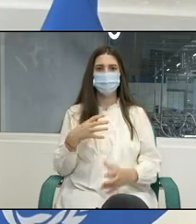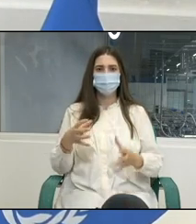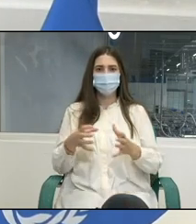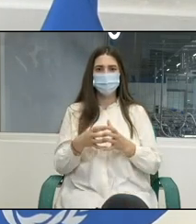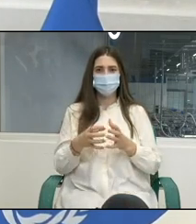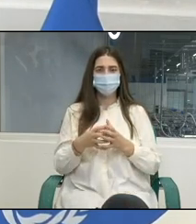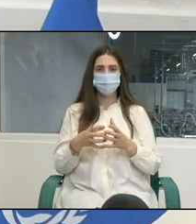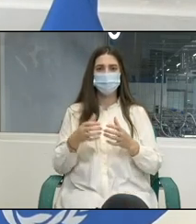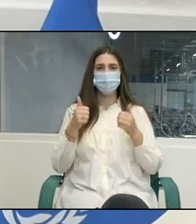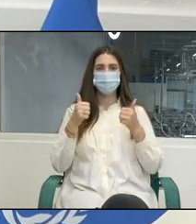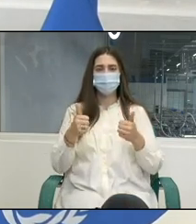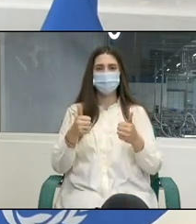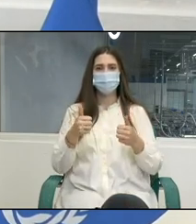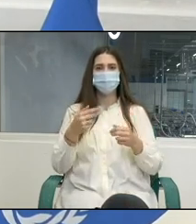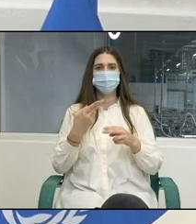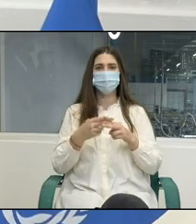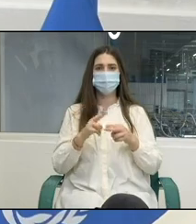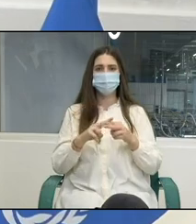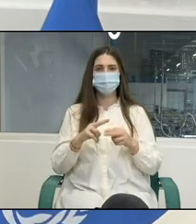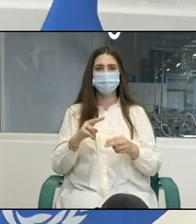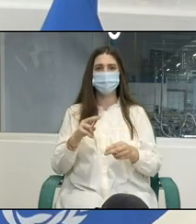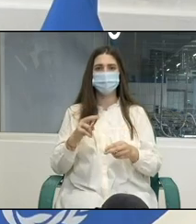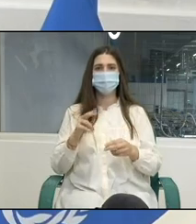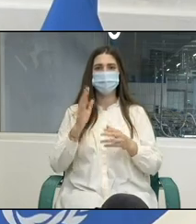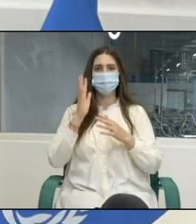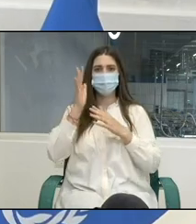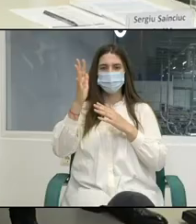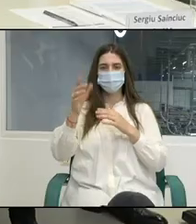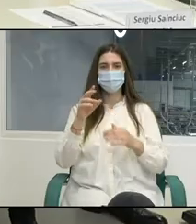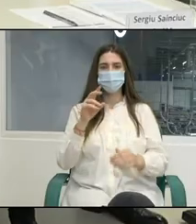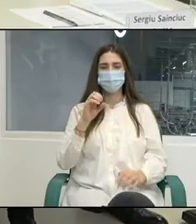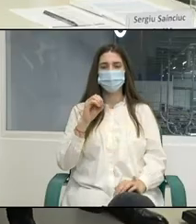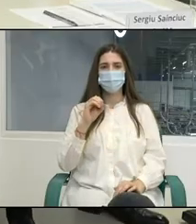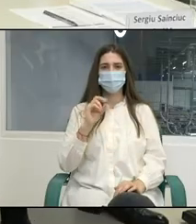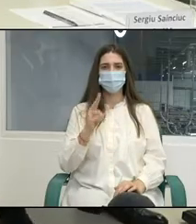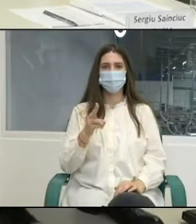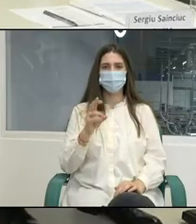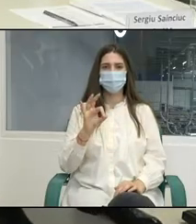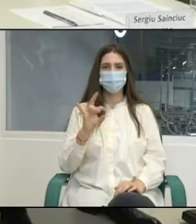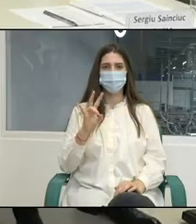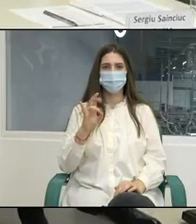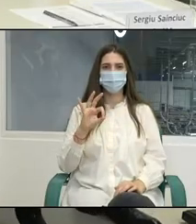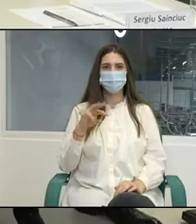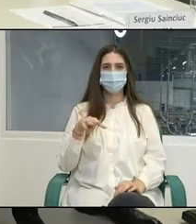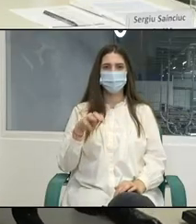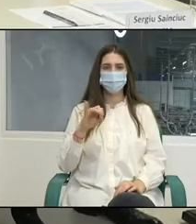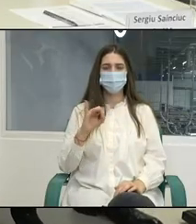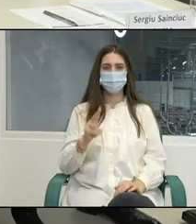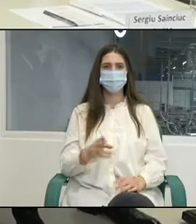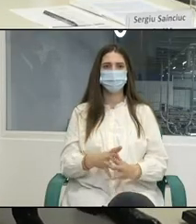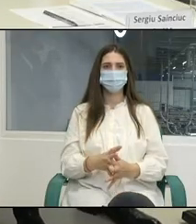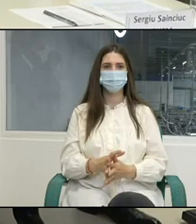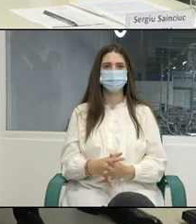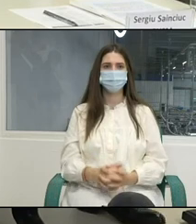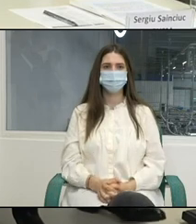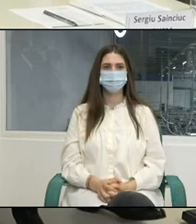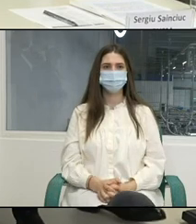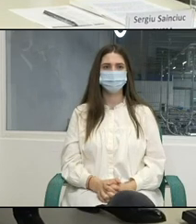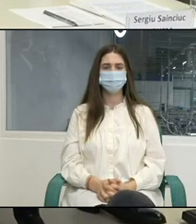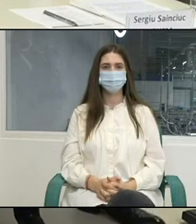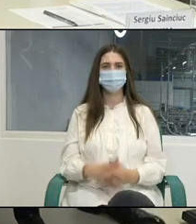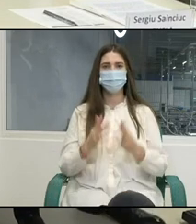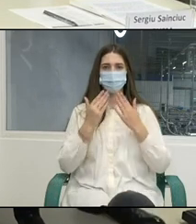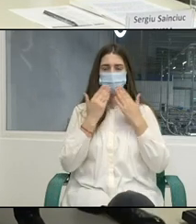aceste condiții beneficii favorabile în dezvoltarea economică Mulțumesc! Mulțumesc mult domnul președinte! Mai avem o ultimă